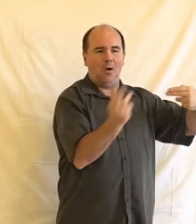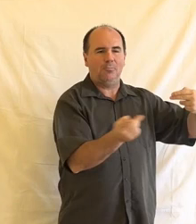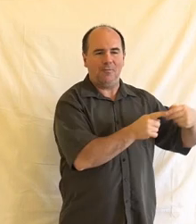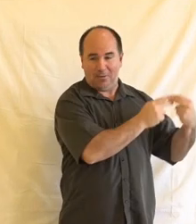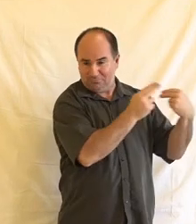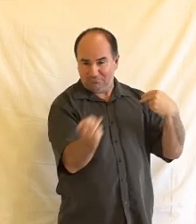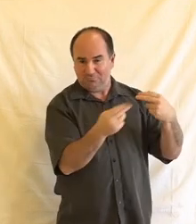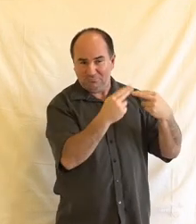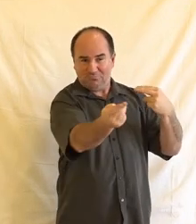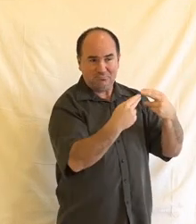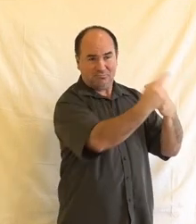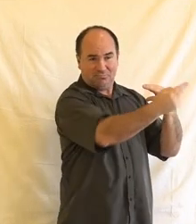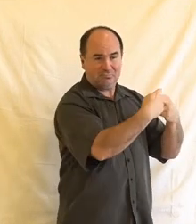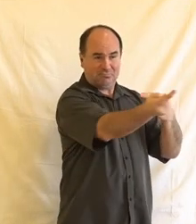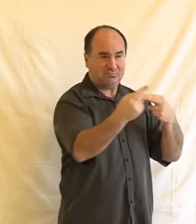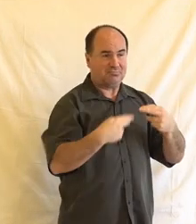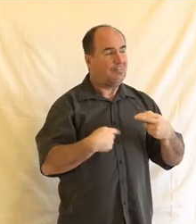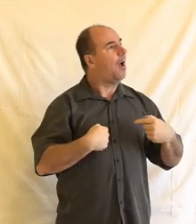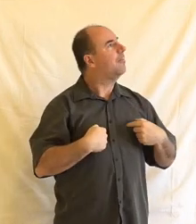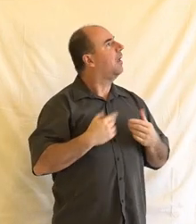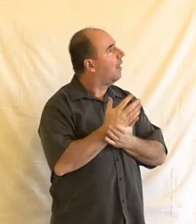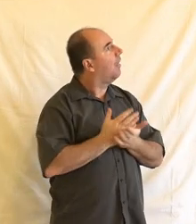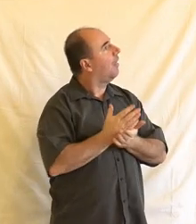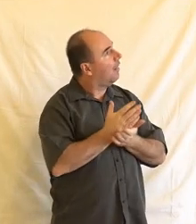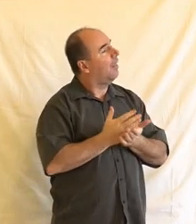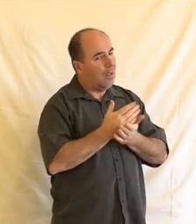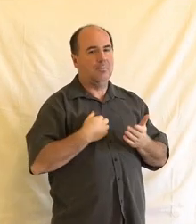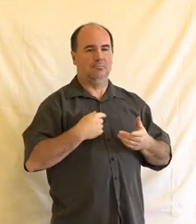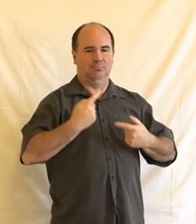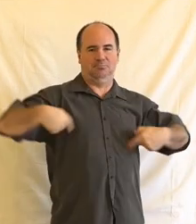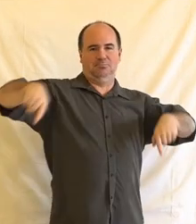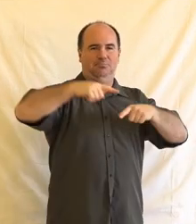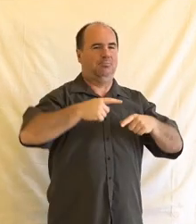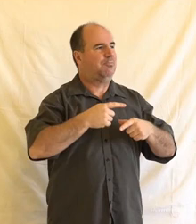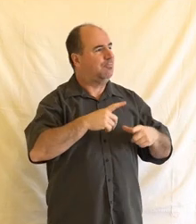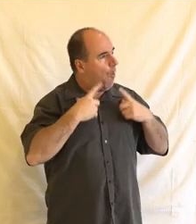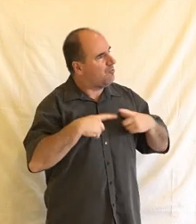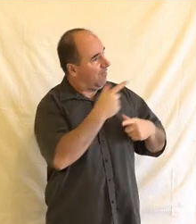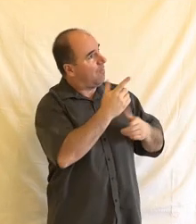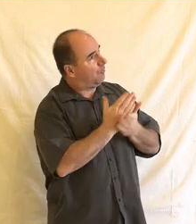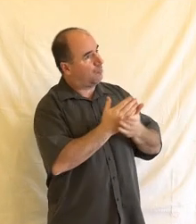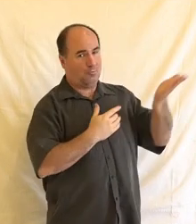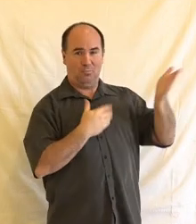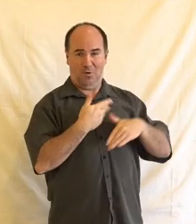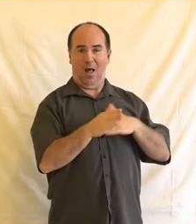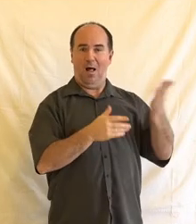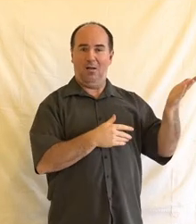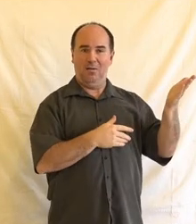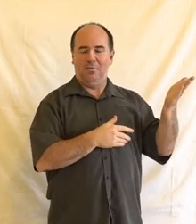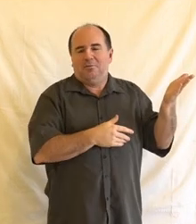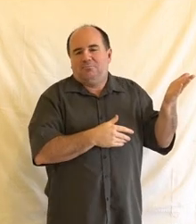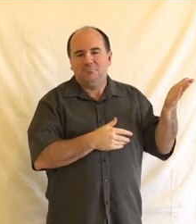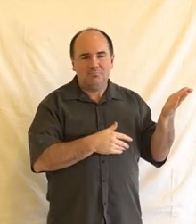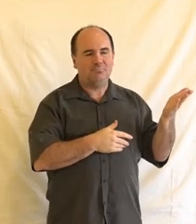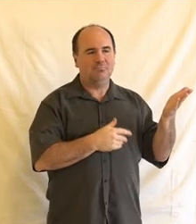my jako zákazníci jako nepřestaneme tu služby z toho důvodu používat a nepřejdeme ke konkurenci, která bude, řekněme, přátelštější v tom